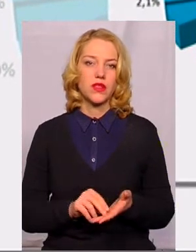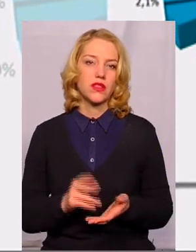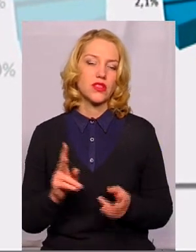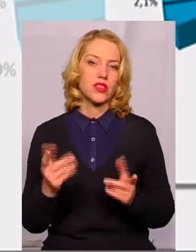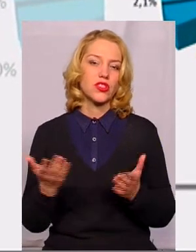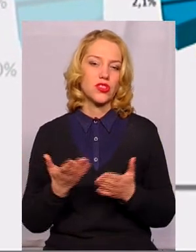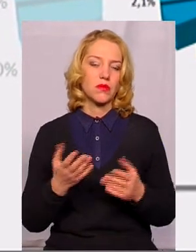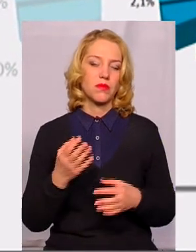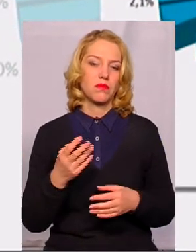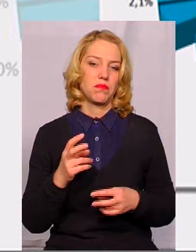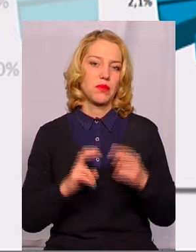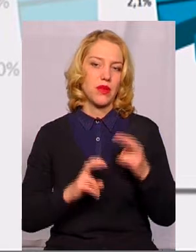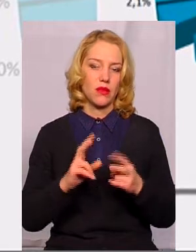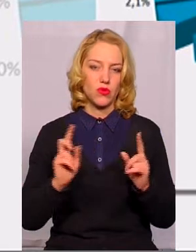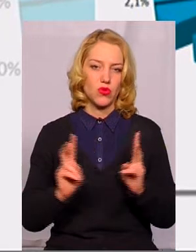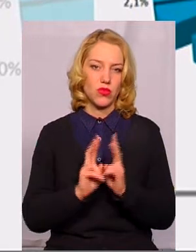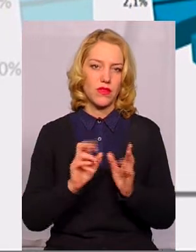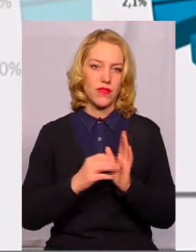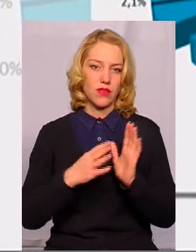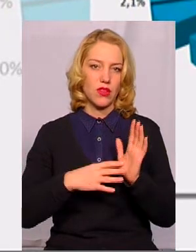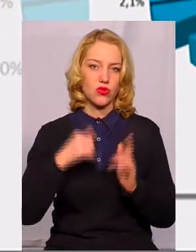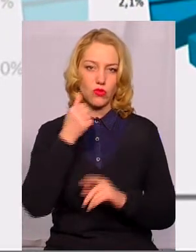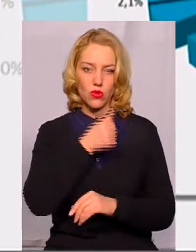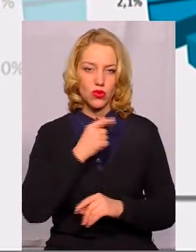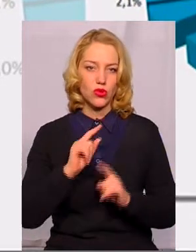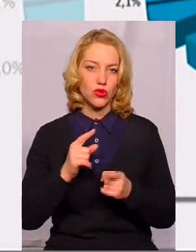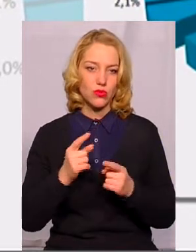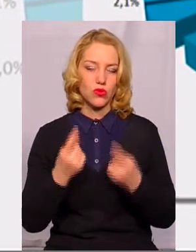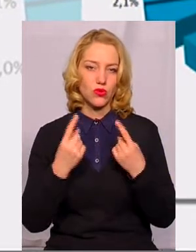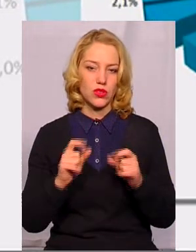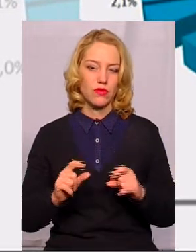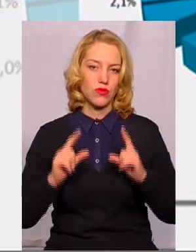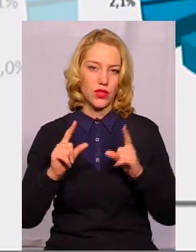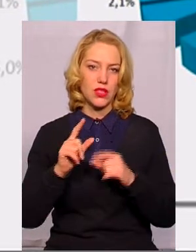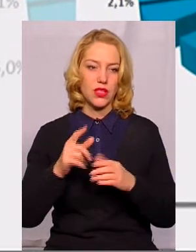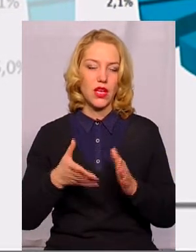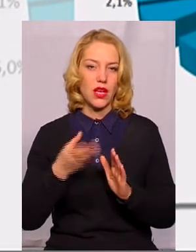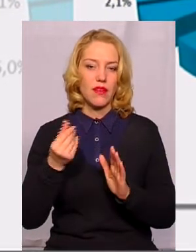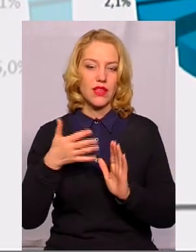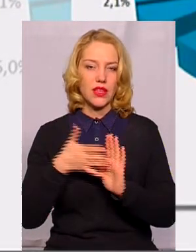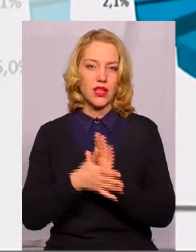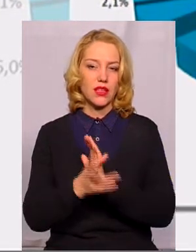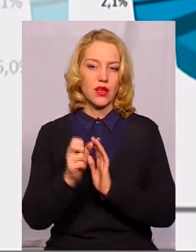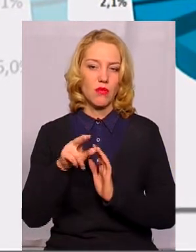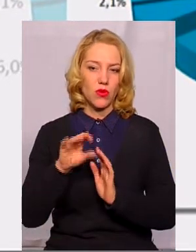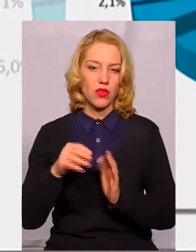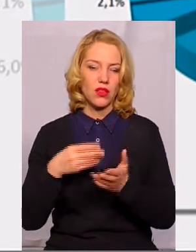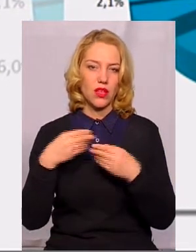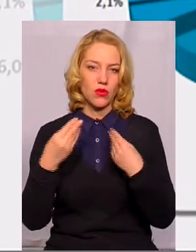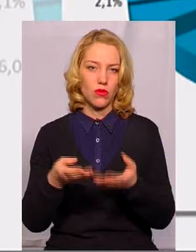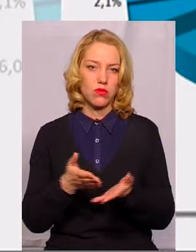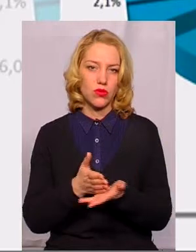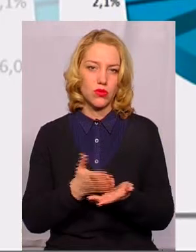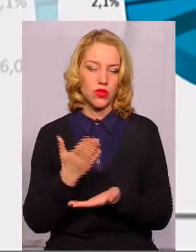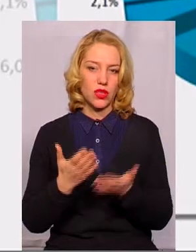чим підприємство зіткнулося в 2019 році і чому суттєво виросли витрати по наданню послуг.